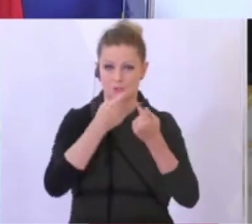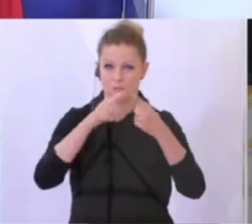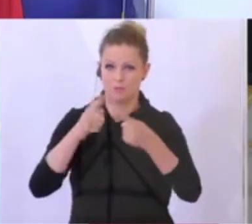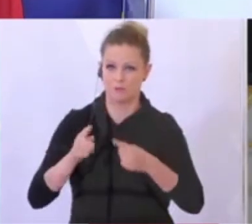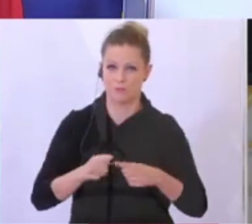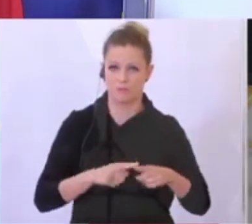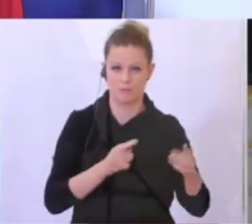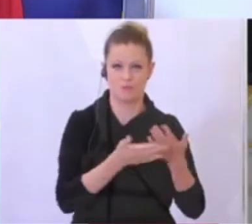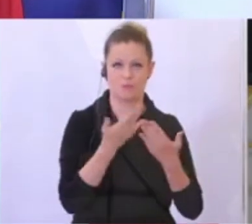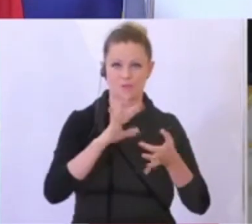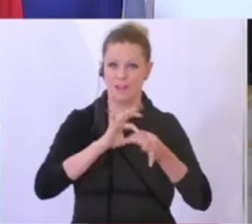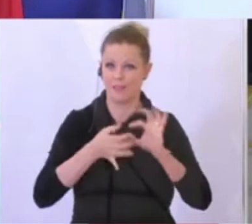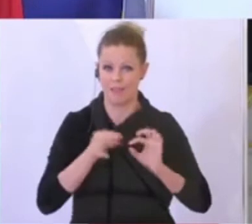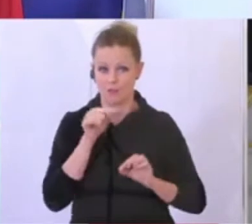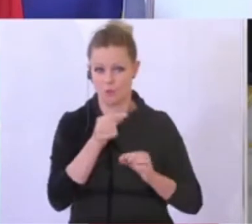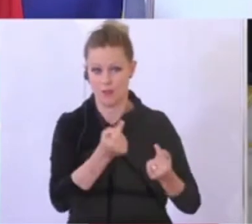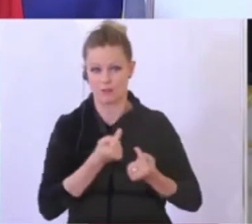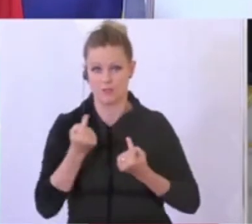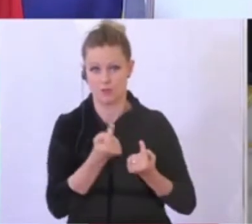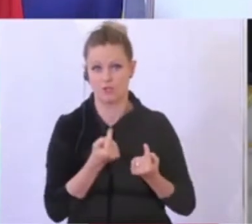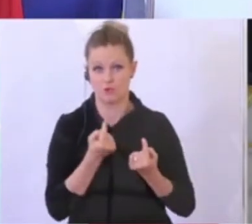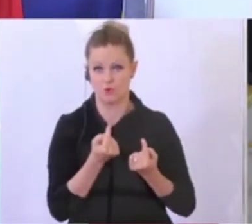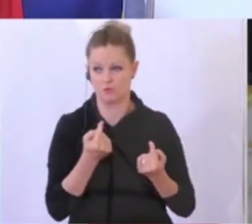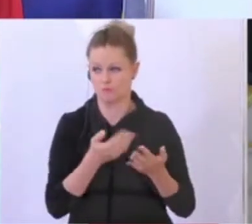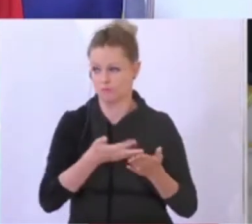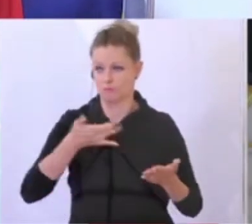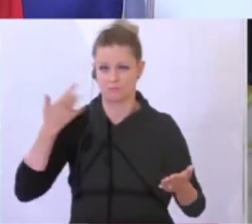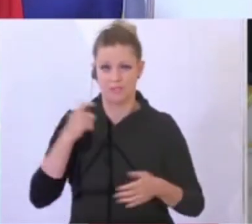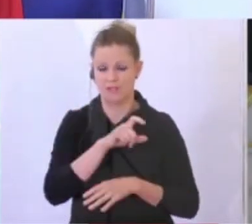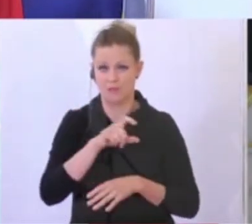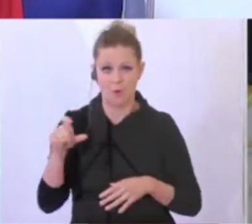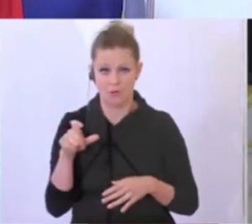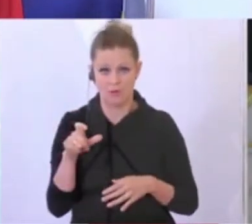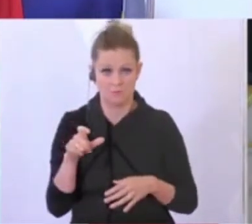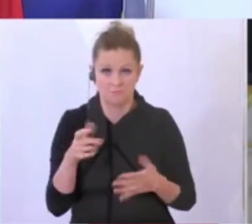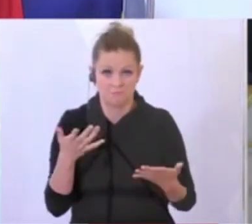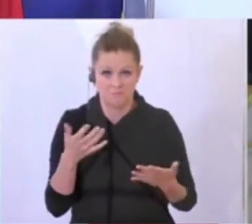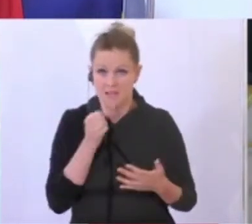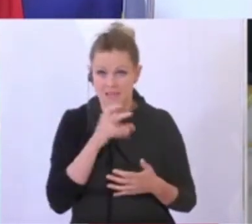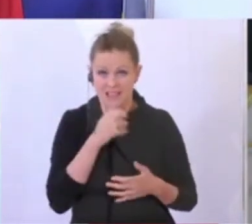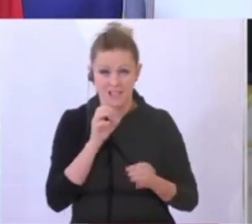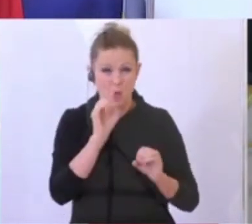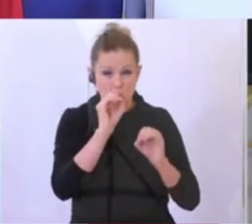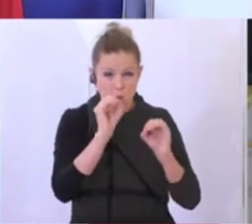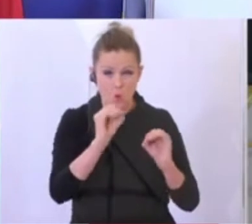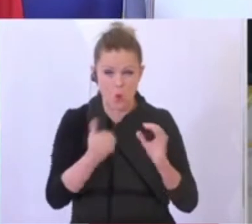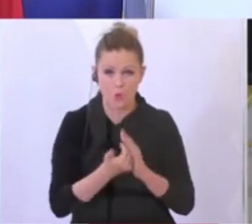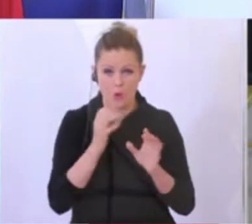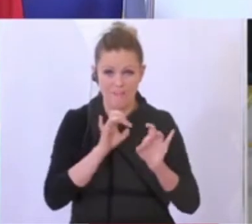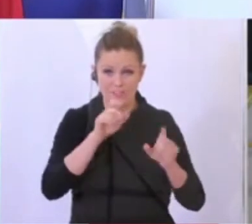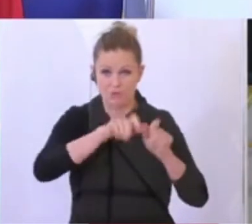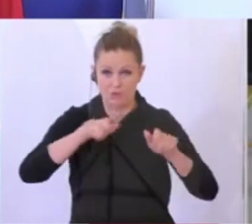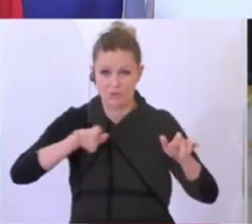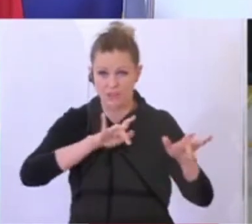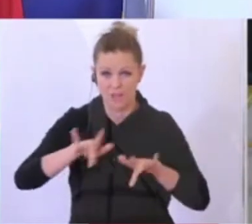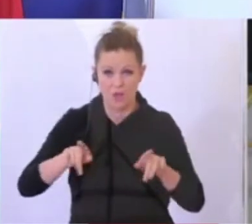ist. Wenn wir nach Kärnten zum Beispiel blicken, da haben wir über die letzten Wochen so gut wie täglich null Neuinfizierte. Und ich glaube,